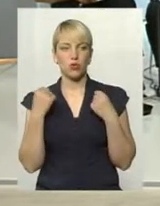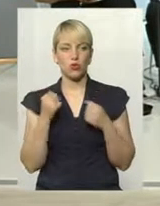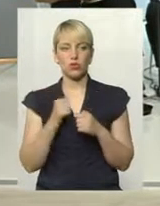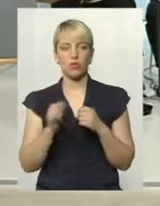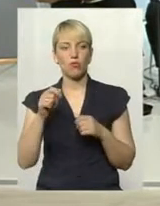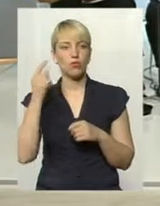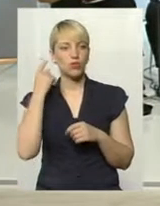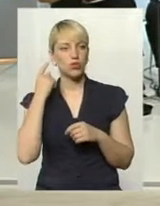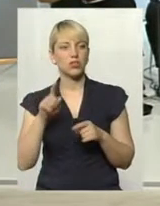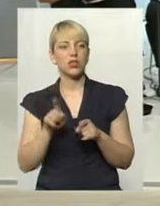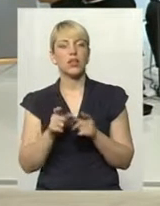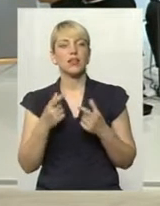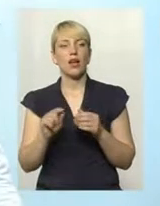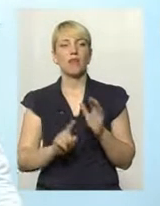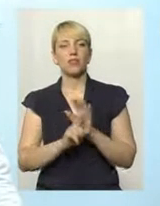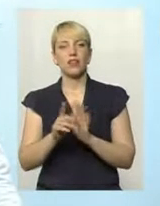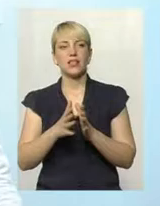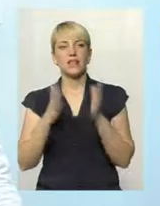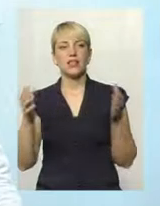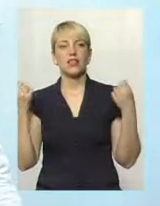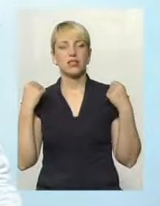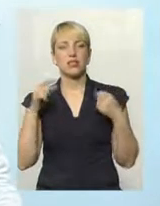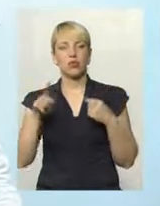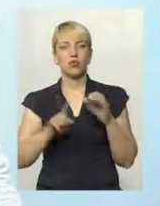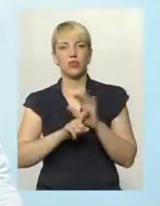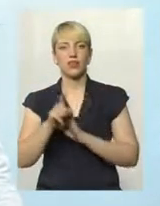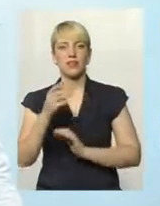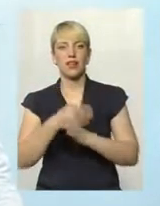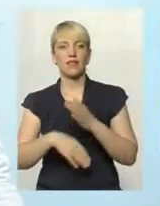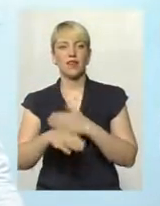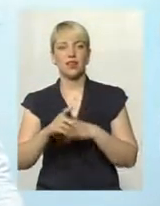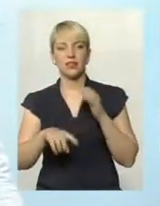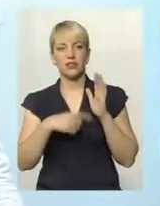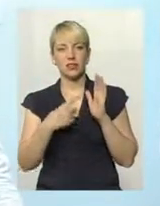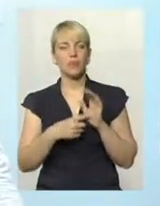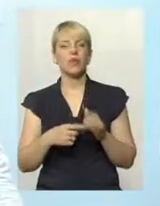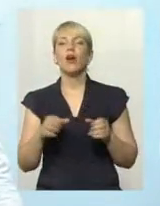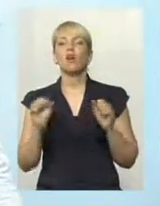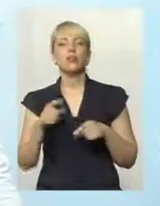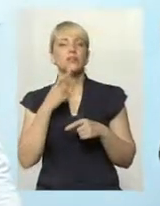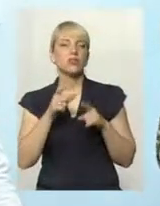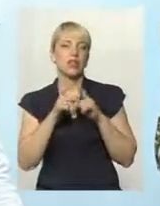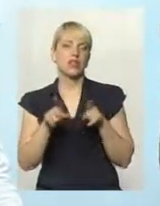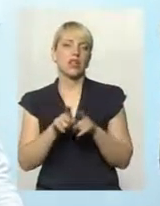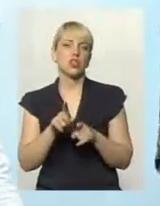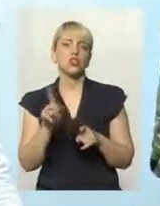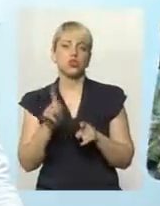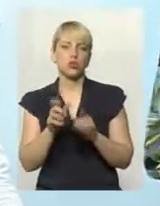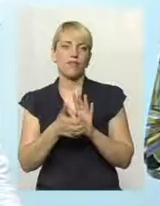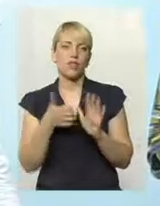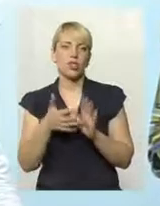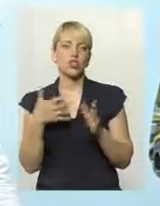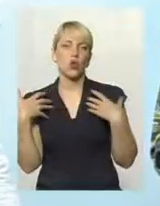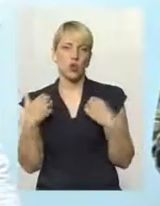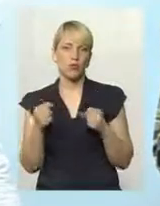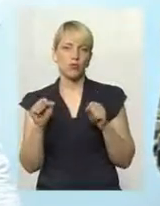почути фразу, що де починається великий спорт, там починається інвалідність. Можливо, не інвалідність, але певні вади і здоров'я